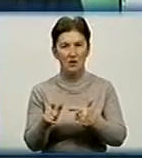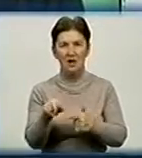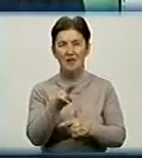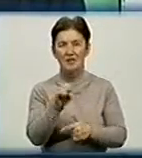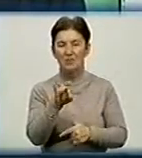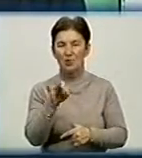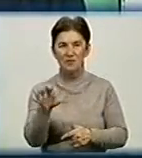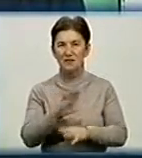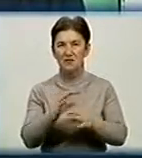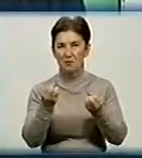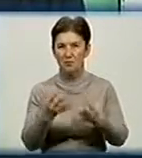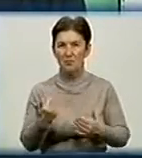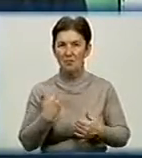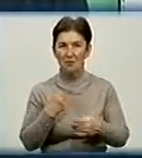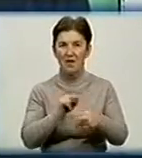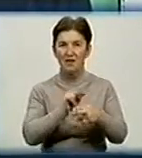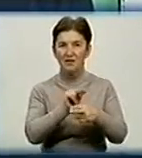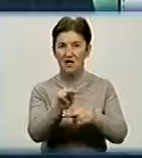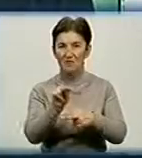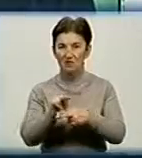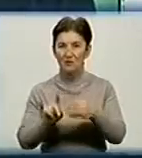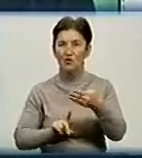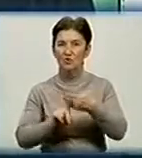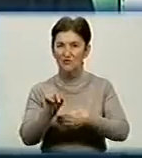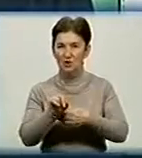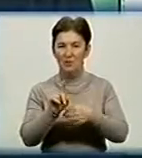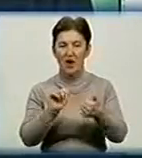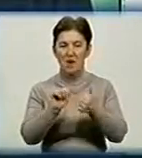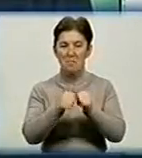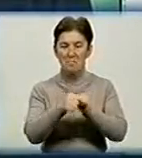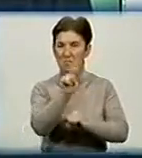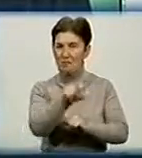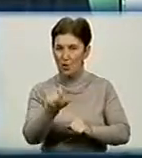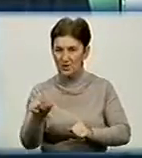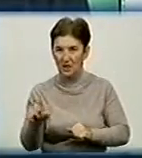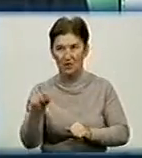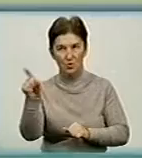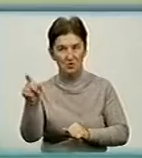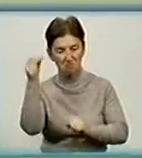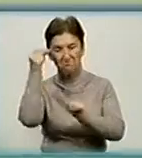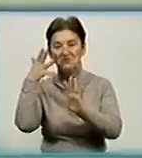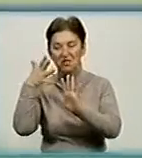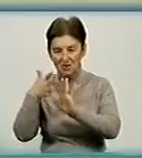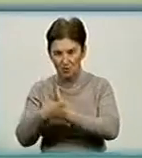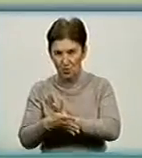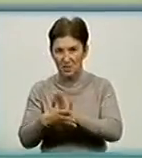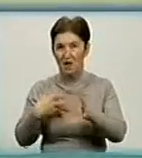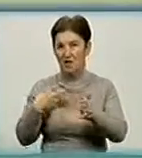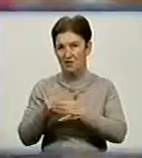встановлює техніку, ми навчаємо користувачів. Спочатку ми навчаємо бібліотекарів. Вони каскадують ті знання дуже якісно на своїх колег.